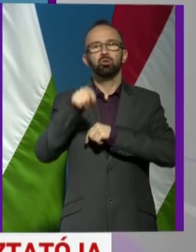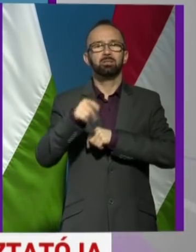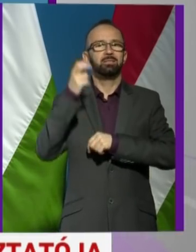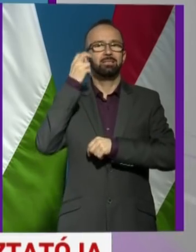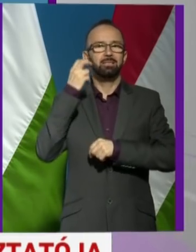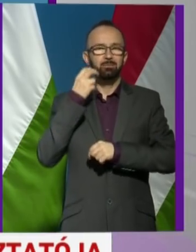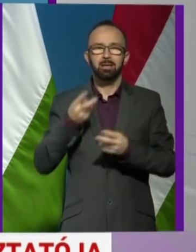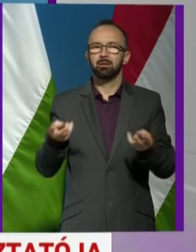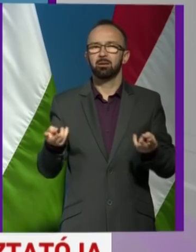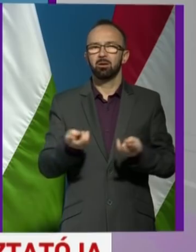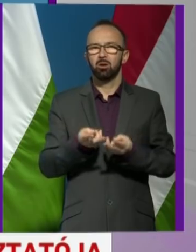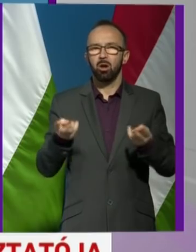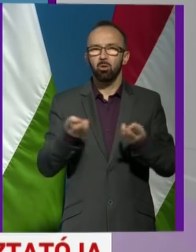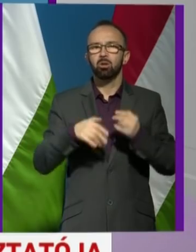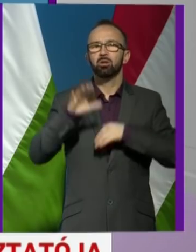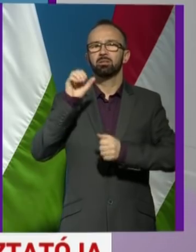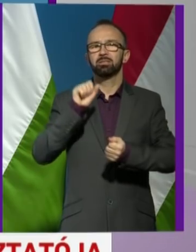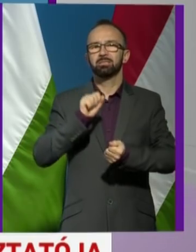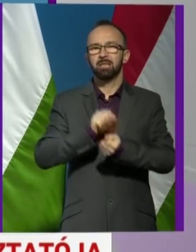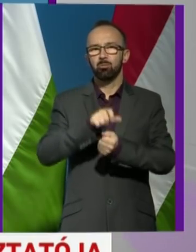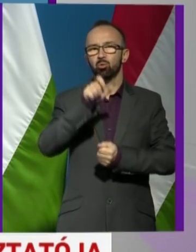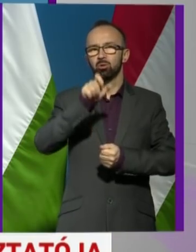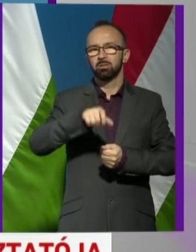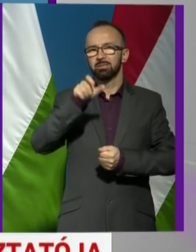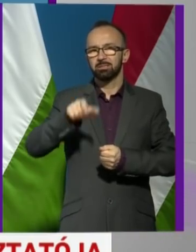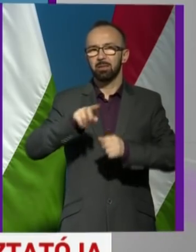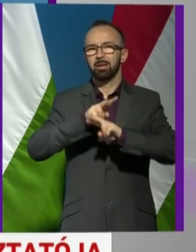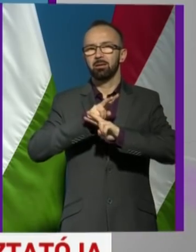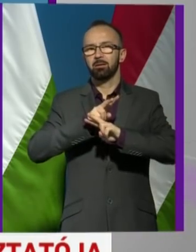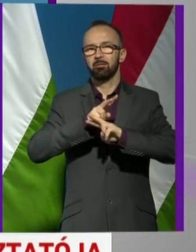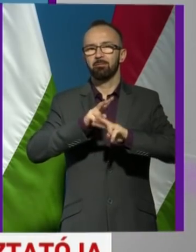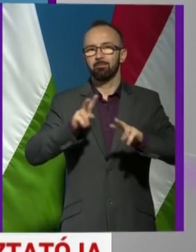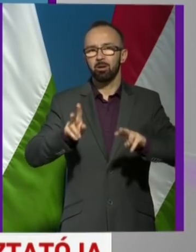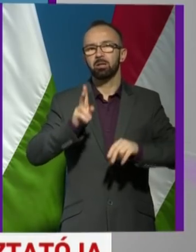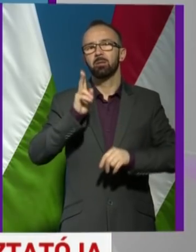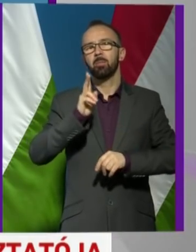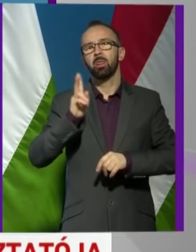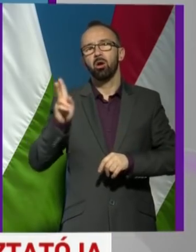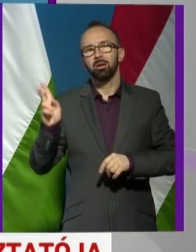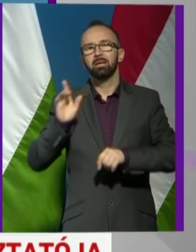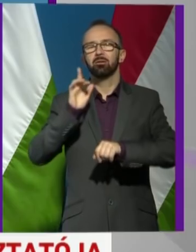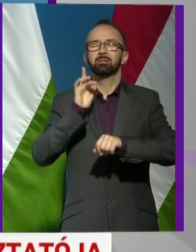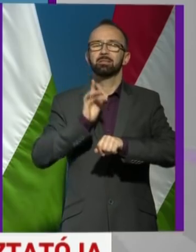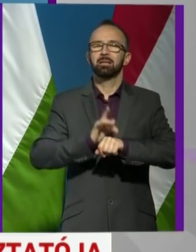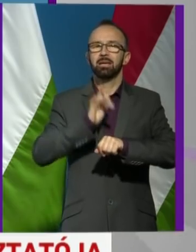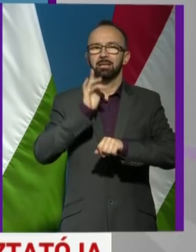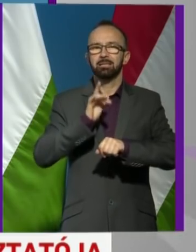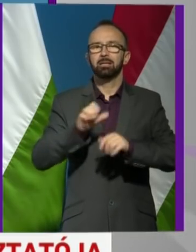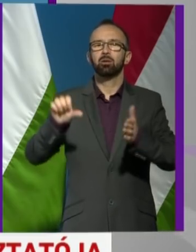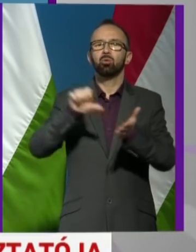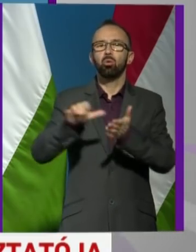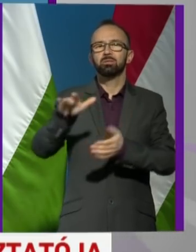intézményekben, ahol jelentős számú személy van, akik esetlegesen az érintett Gócz